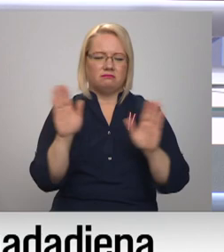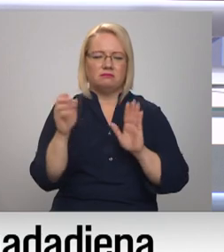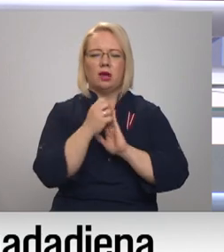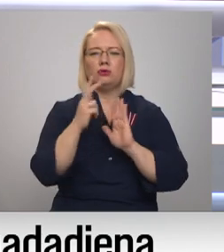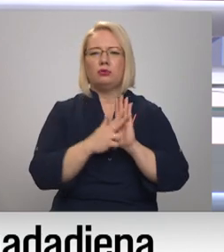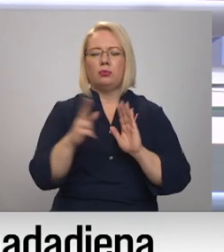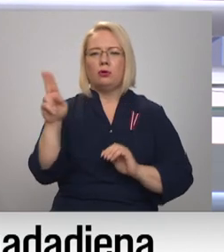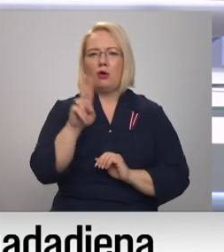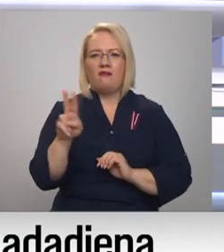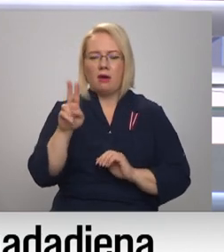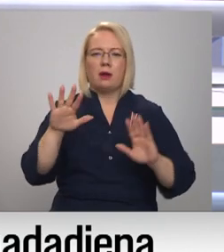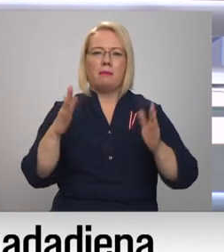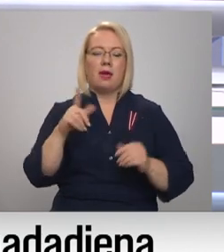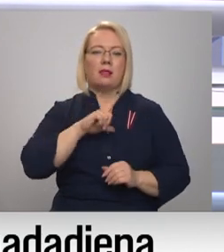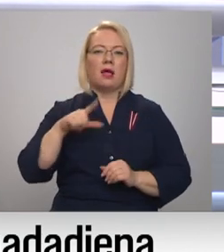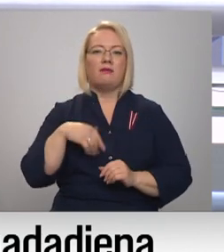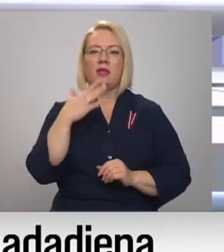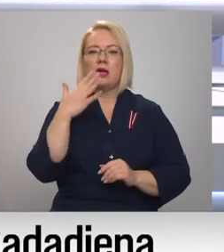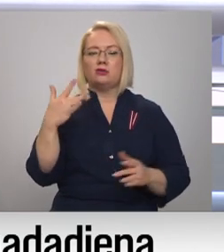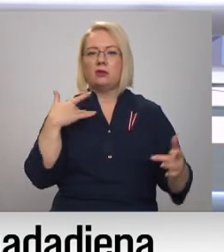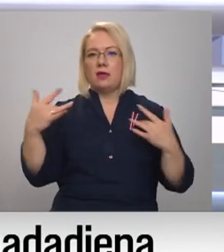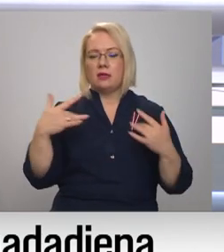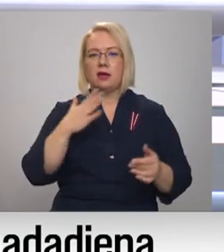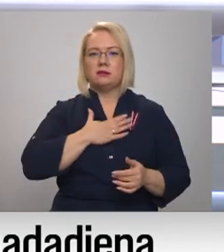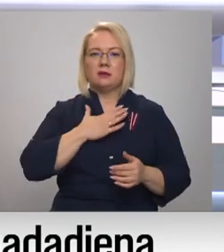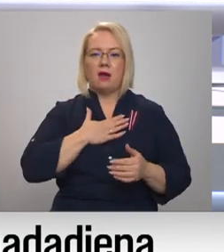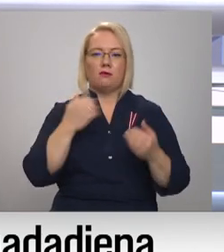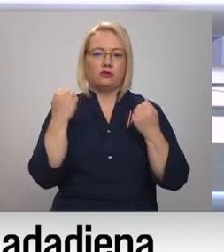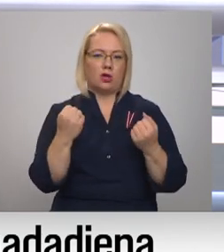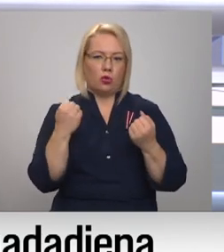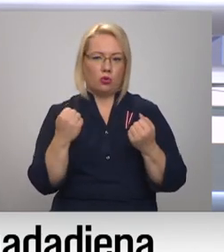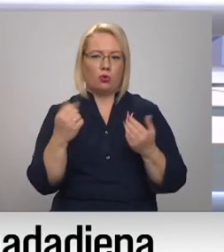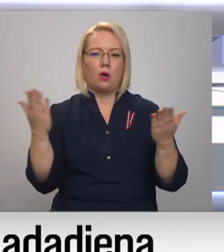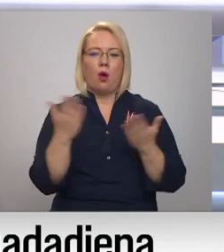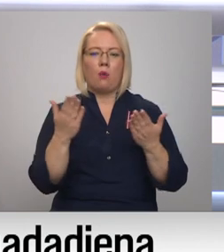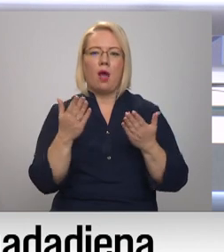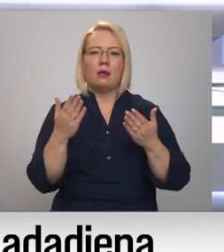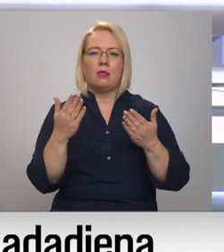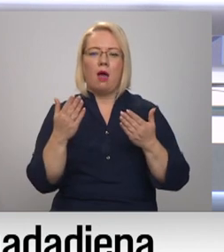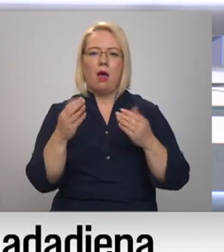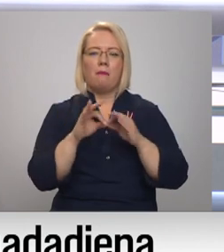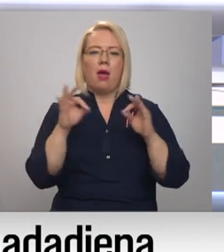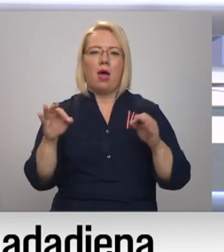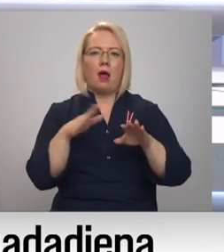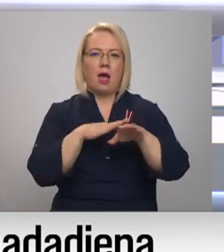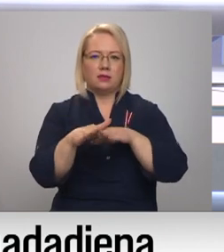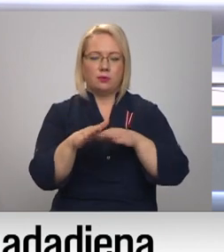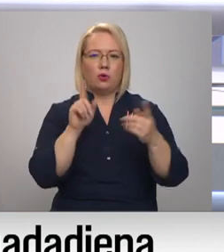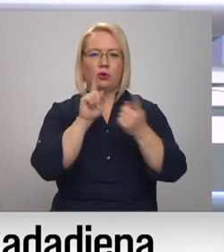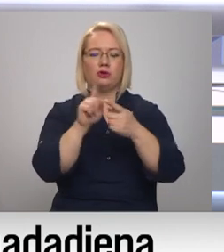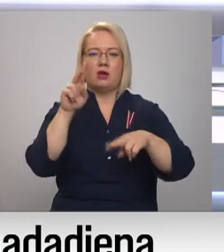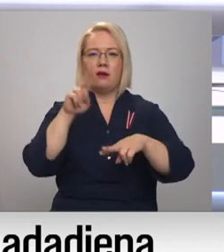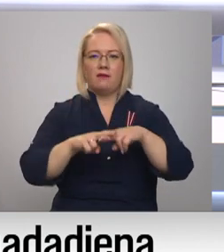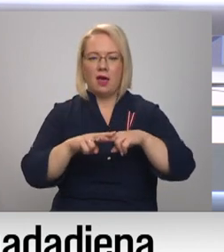novembrī. Bet Latvijas Nacionālajā teātris ar savu saturu šo kaut kādā mērā aizpildi un tikšanās vieta